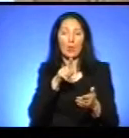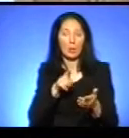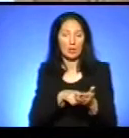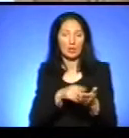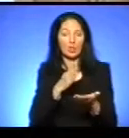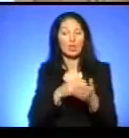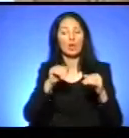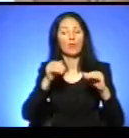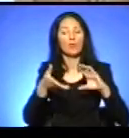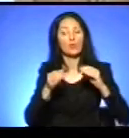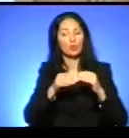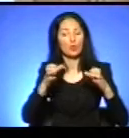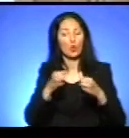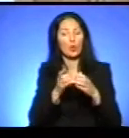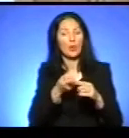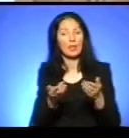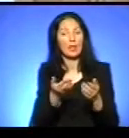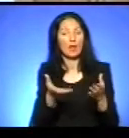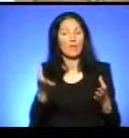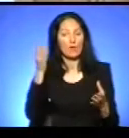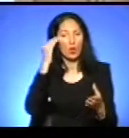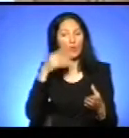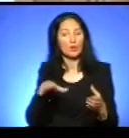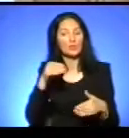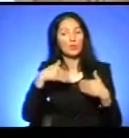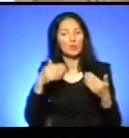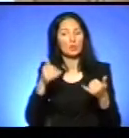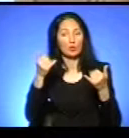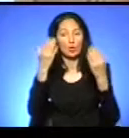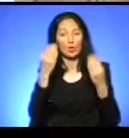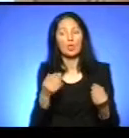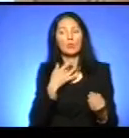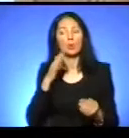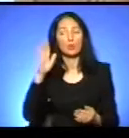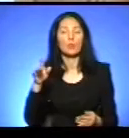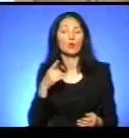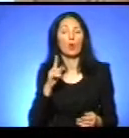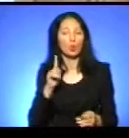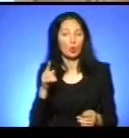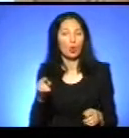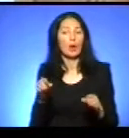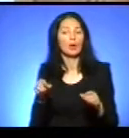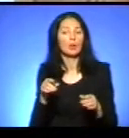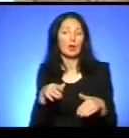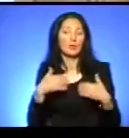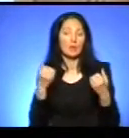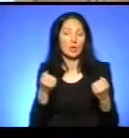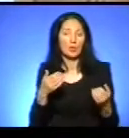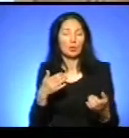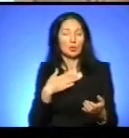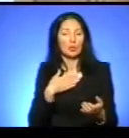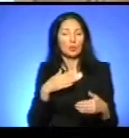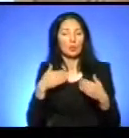групи, де враховані всі наші пропозиції, і, відповідно, на сьогоднішній проголосовано одноголосно, підтримано наші всі вимоги.